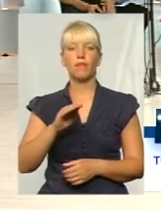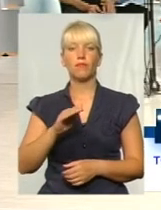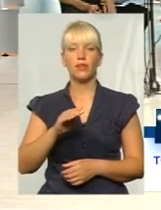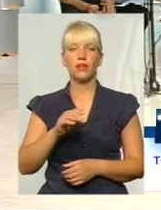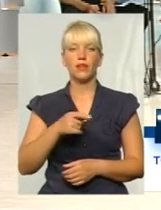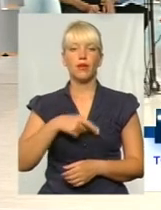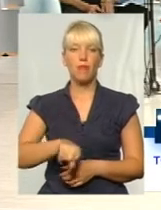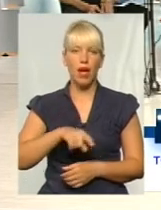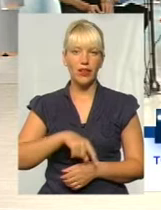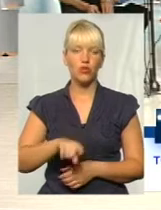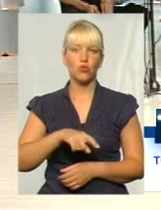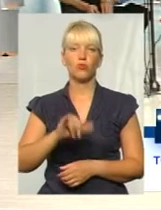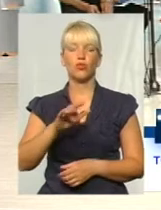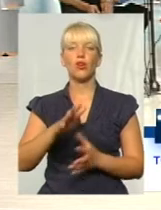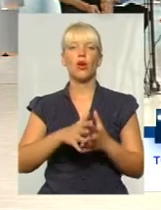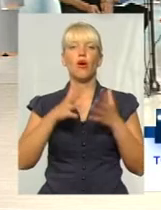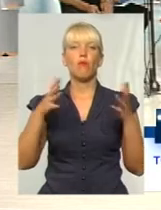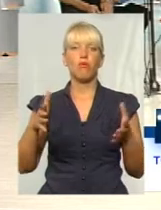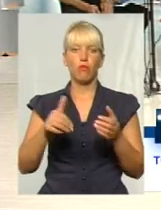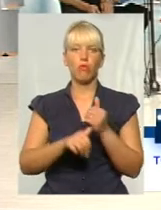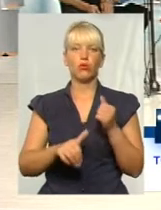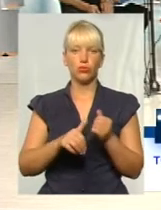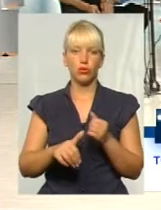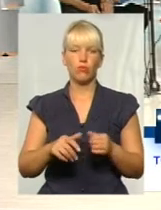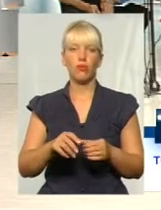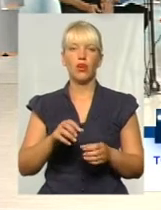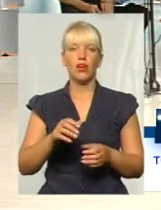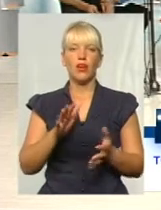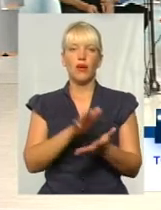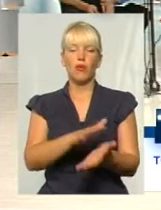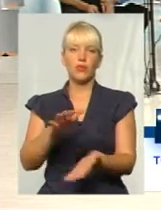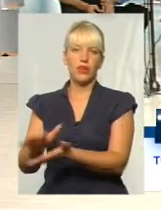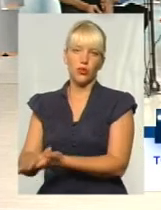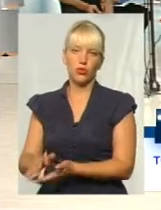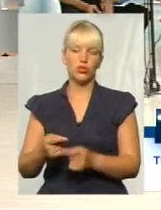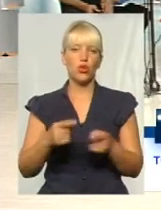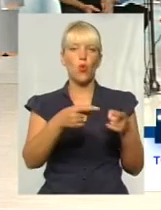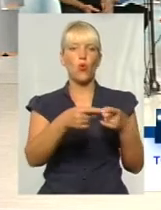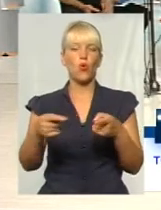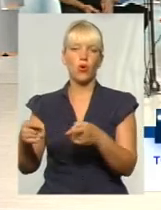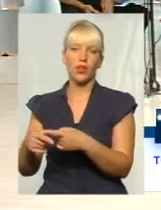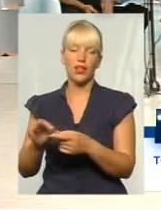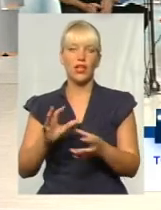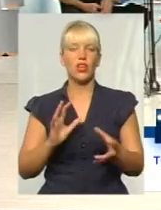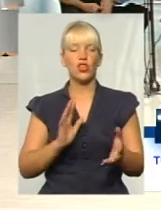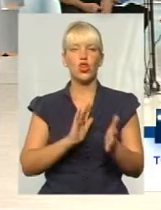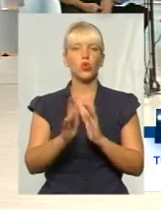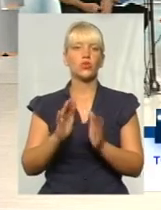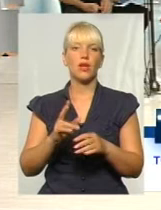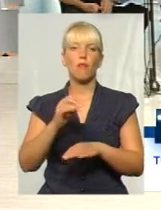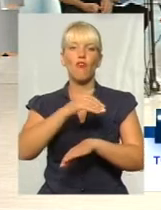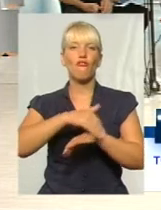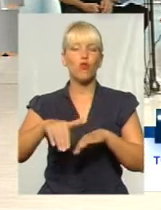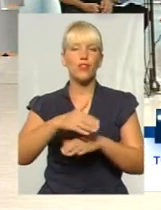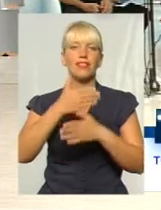обделують кусти, угли і все, що є. Я вас розуміла. А ви представляєте пішохода? Немає нормальних